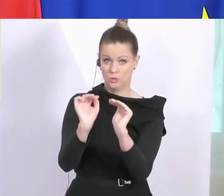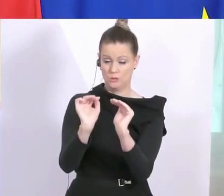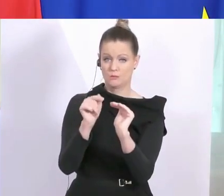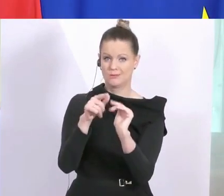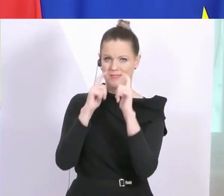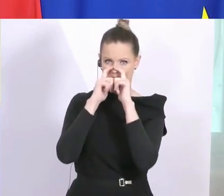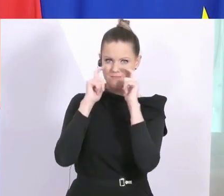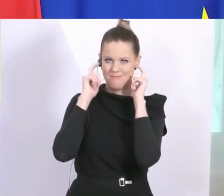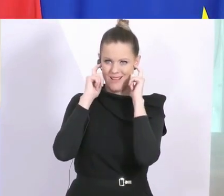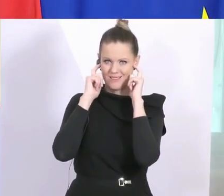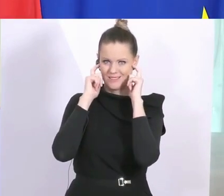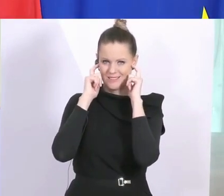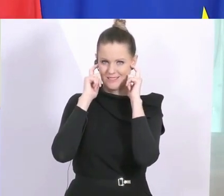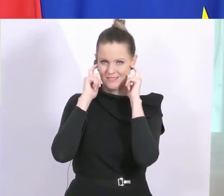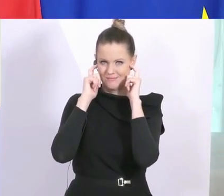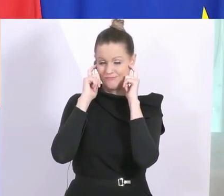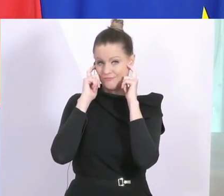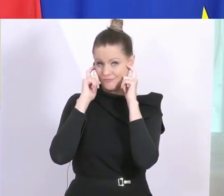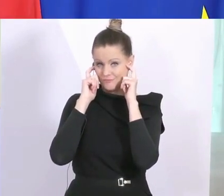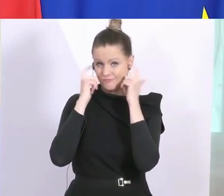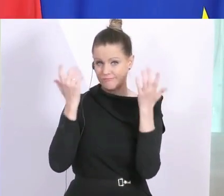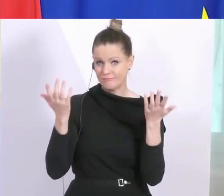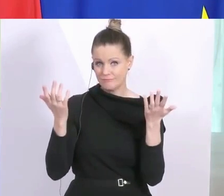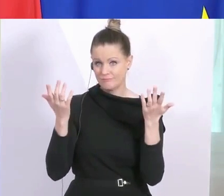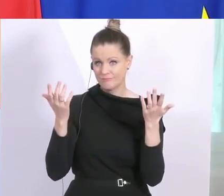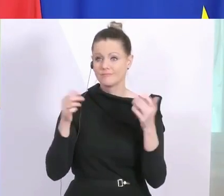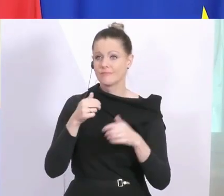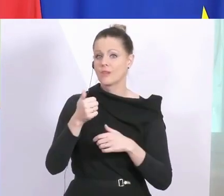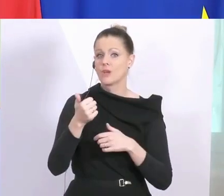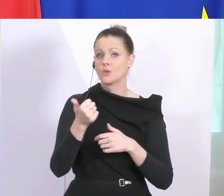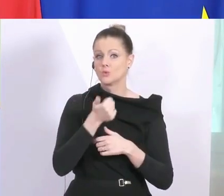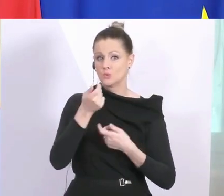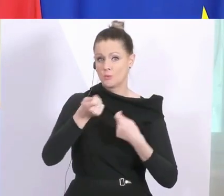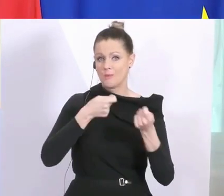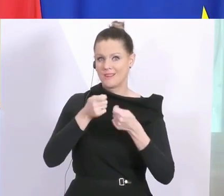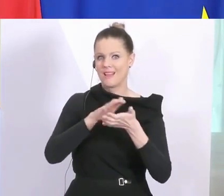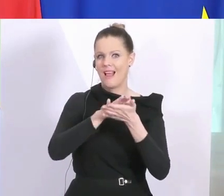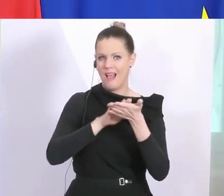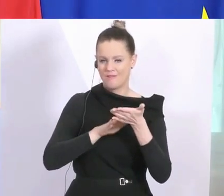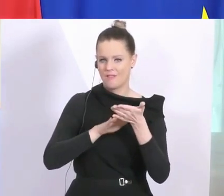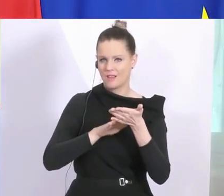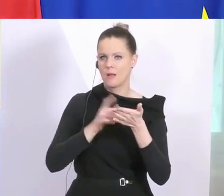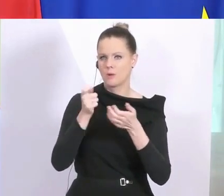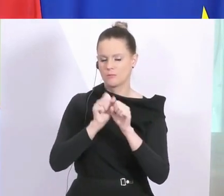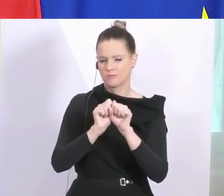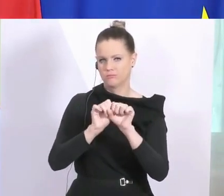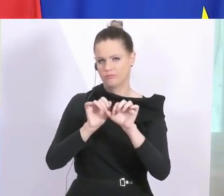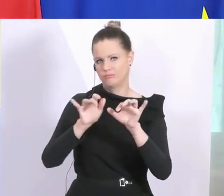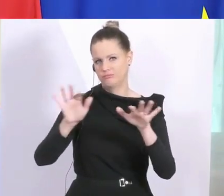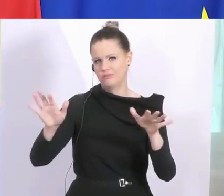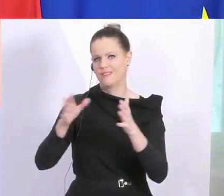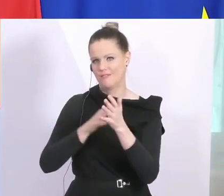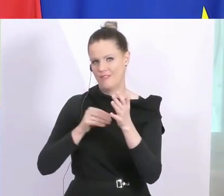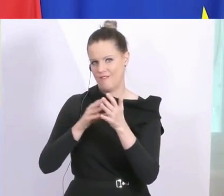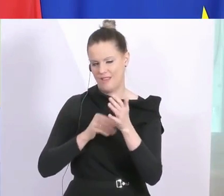diese Masken natürlich dann der Supermarkt ist der Anfang, aber natürlich auch breitflächiger verwendet werden können,